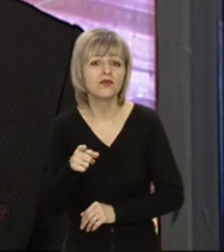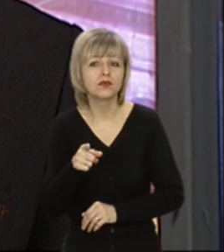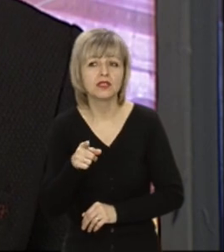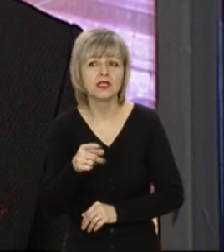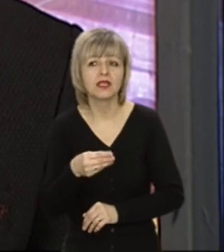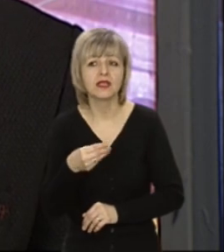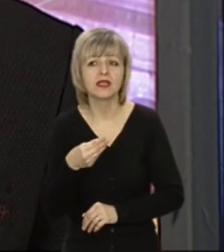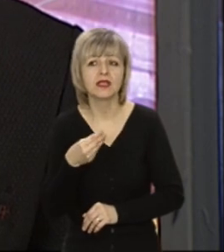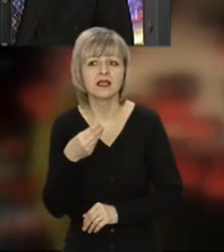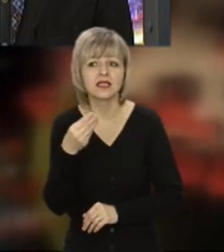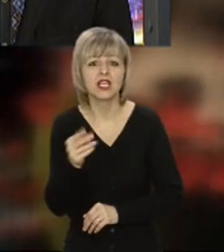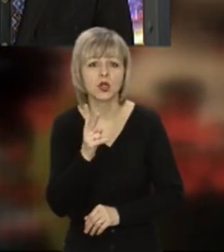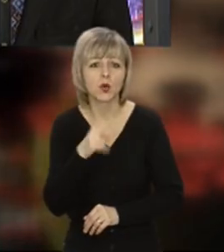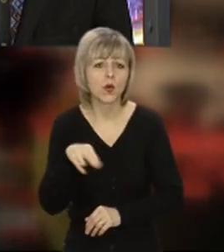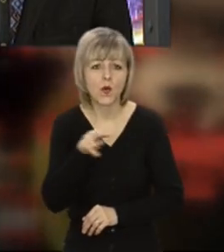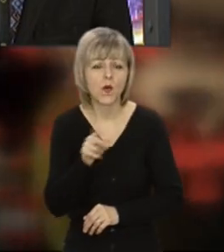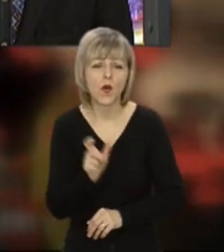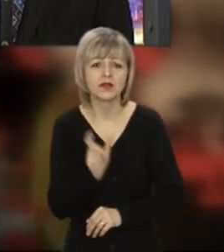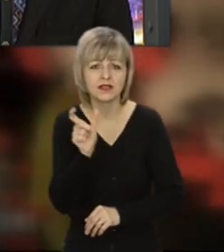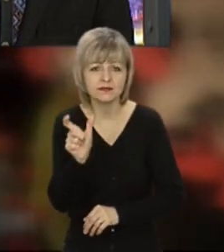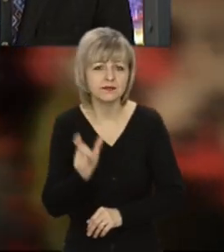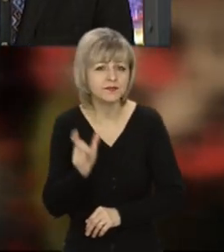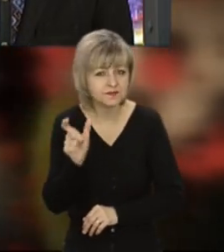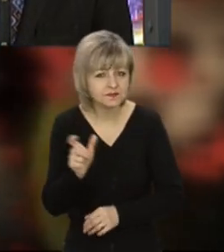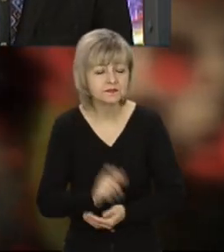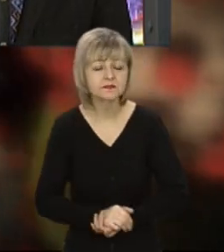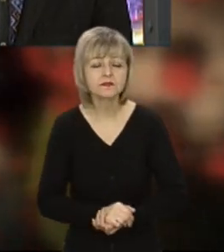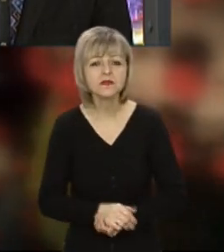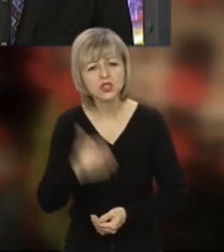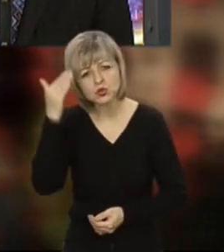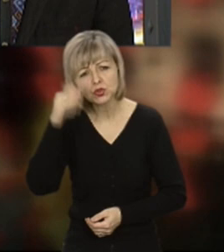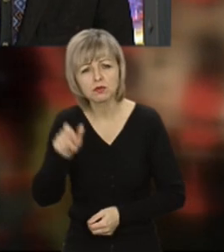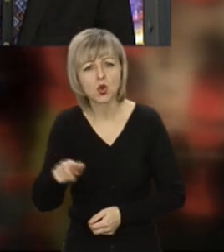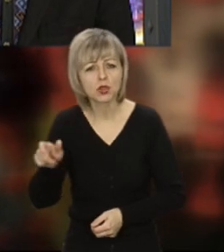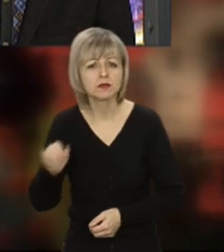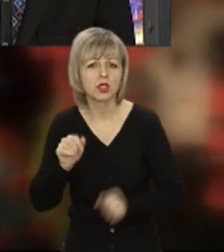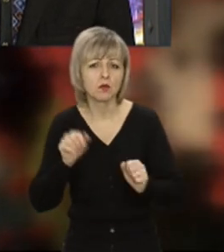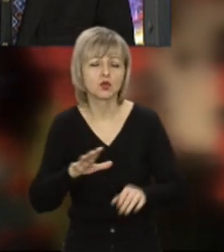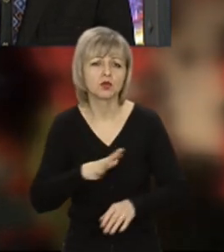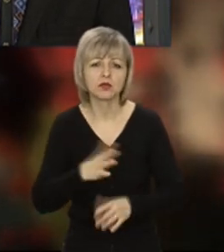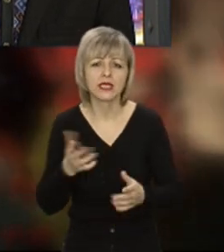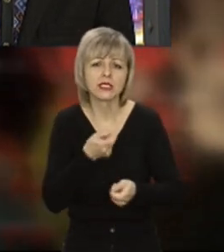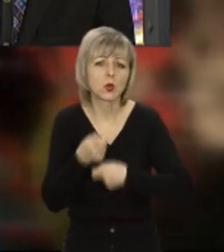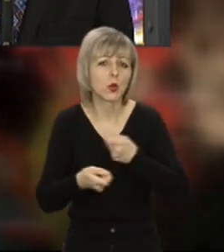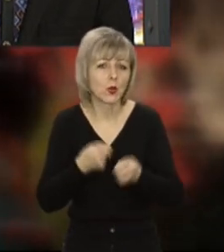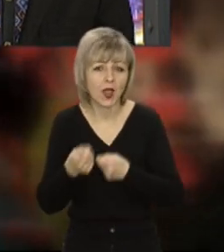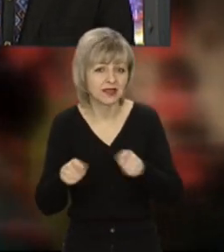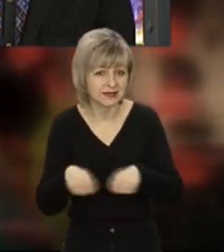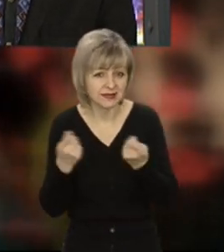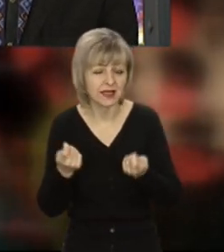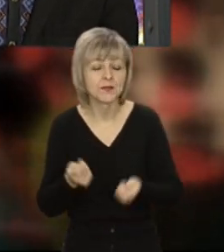коди доступа до своїх корпоративних логінів стороннім особам, і тоді можуть бути якісь нюанси. Але,